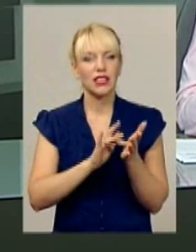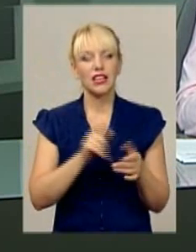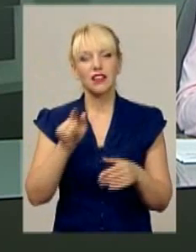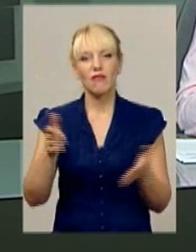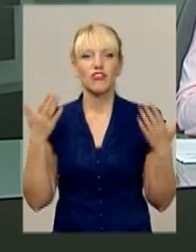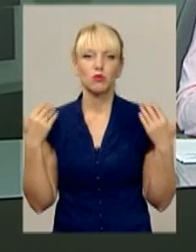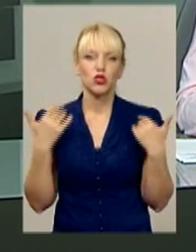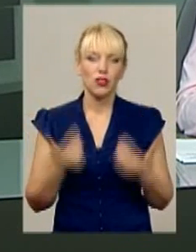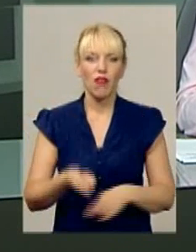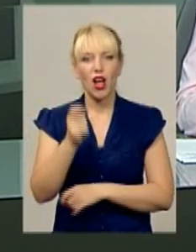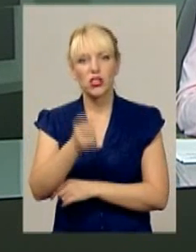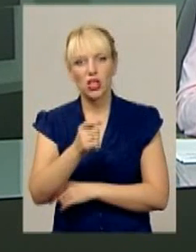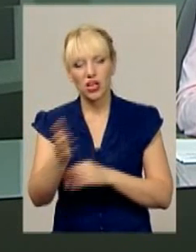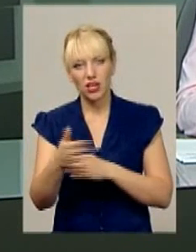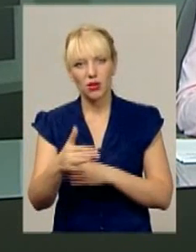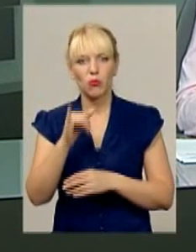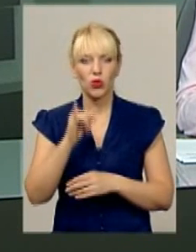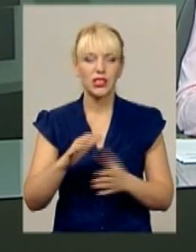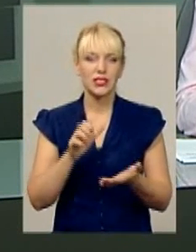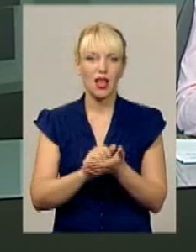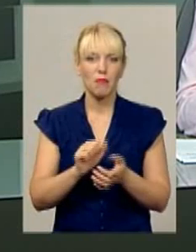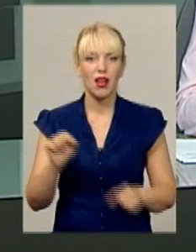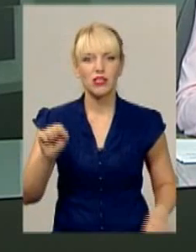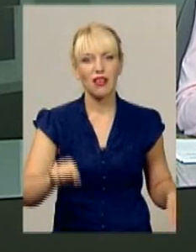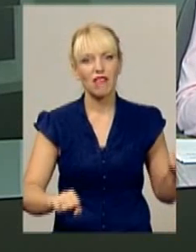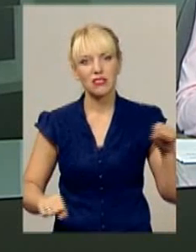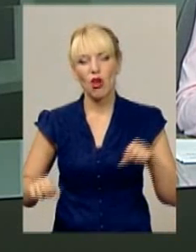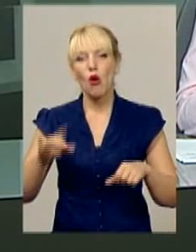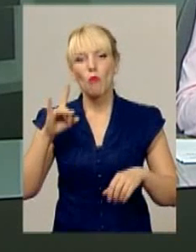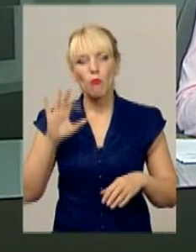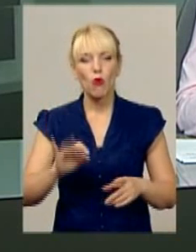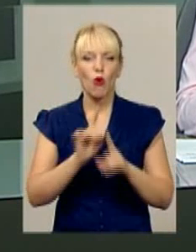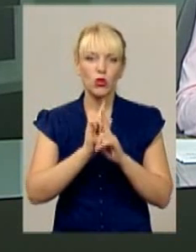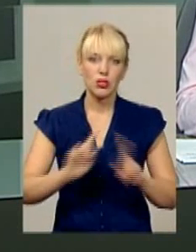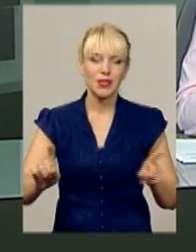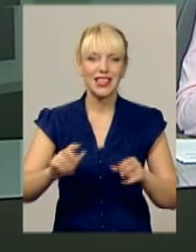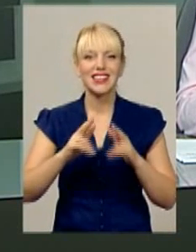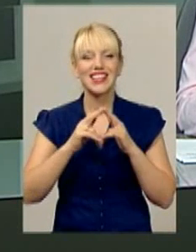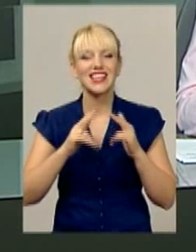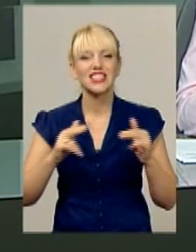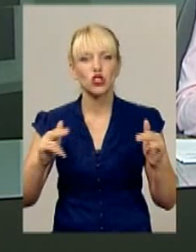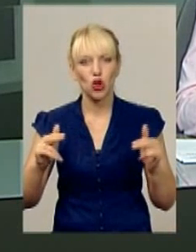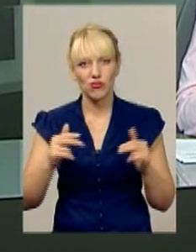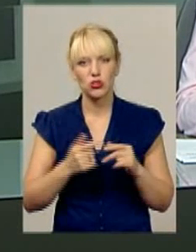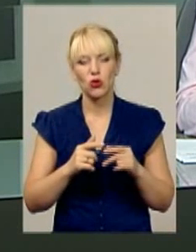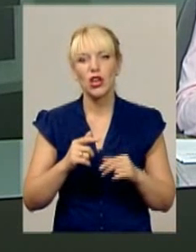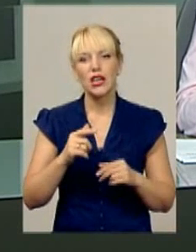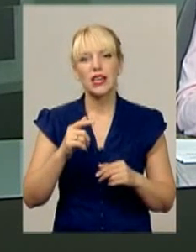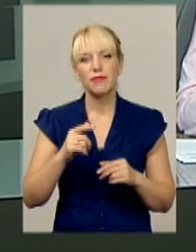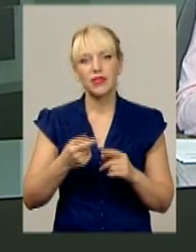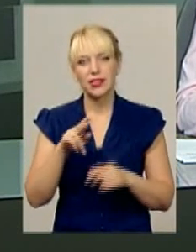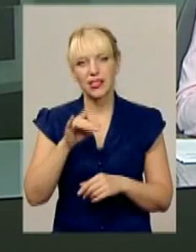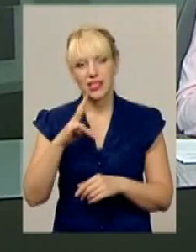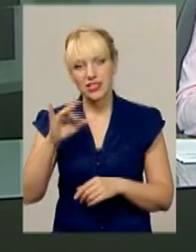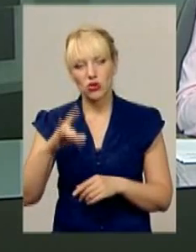відпочивають, ловлять рибу та займаються вислованням. Про особливості Дністровського дозвілля та про екологічні проблеми